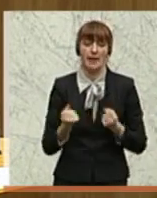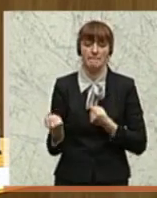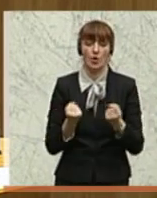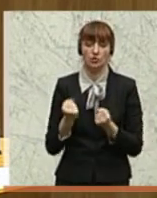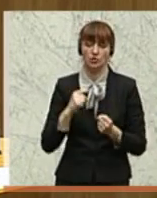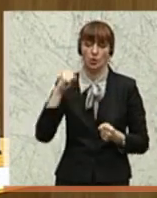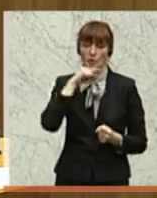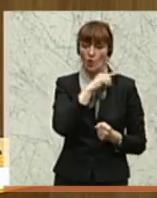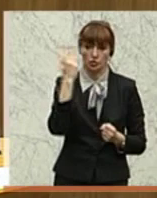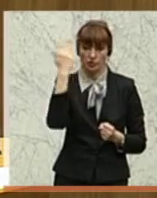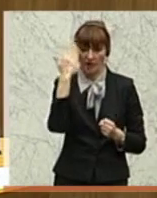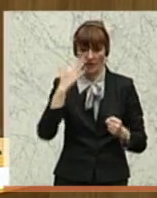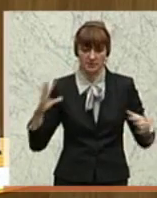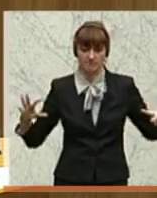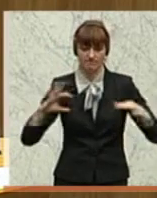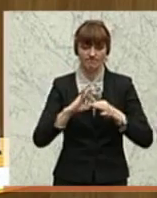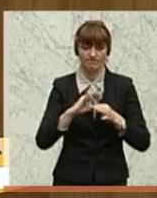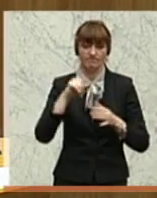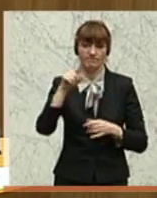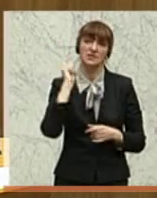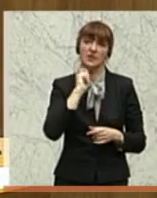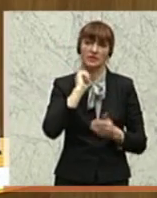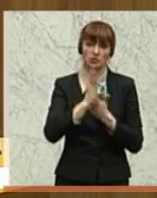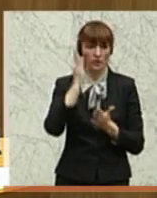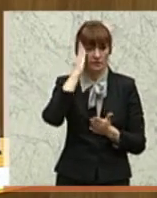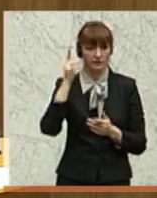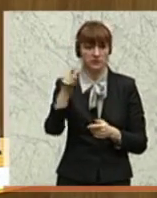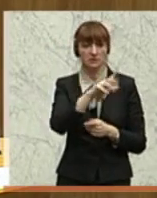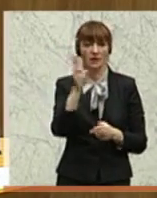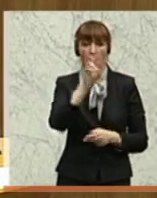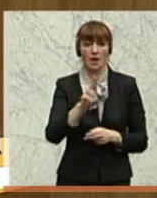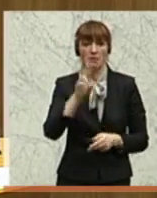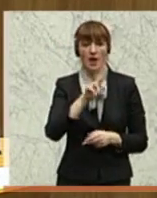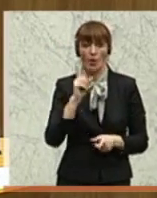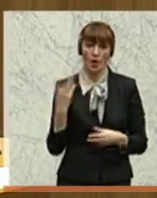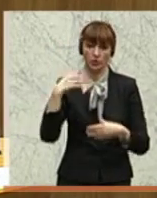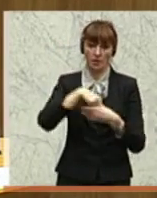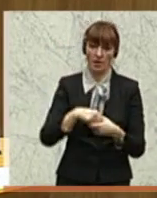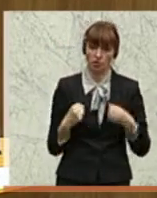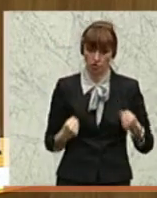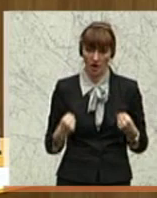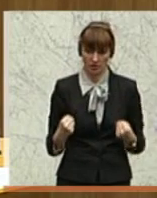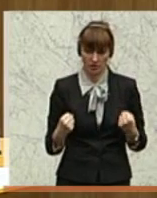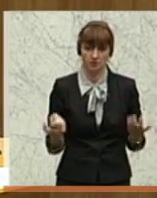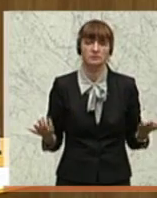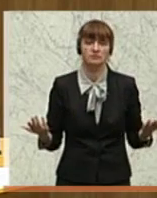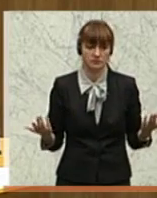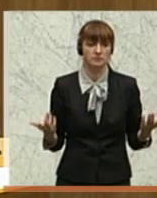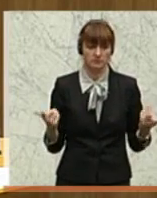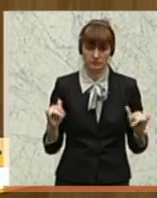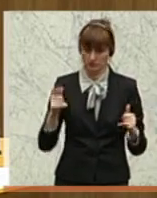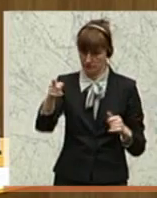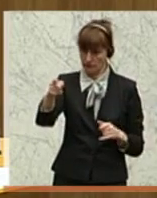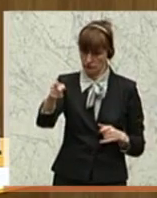größtenteils, in Kärnten, wie wir alle wissen, sind die Blauen auch kräftig beteiligt, zugeteilt. Ja, Sie